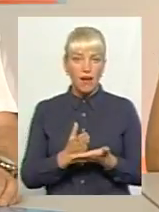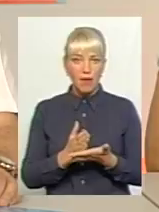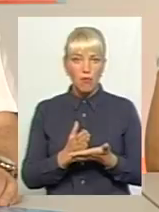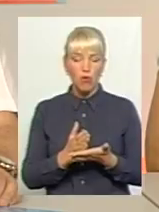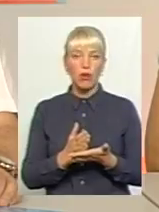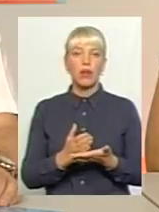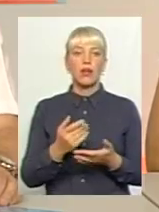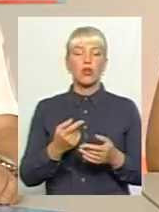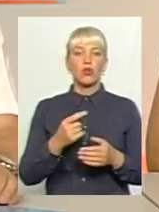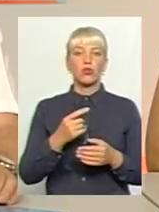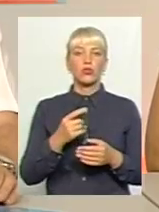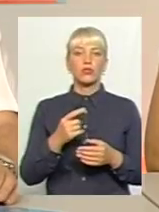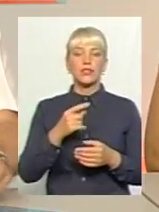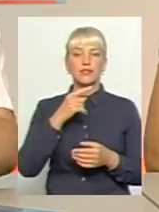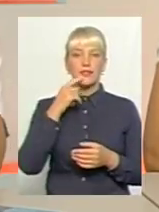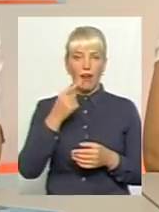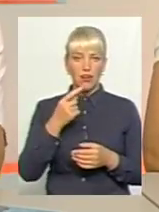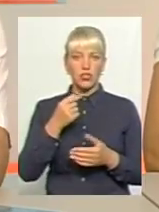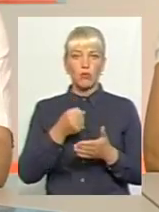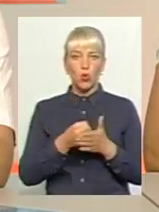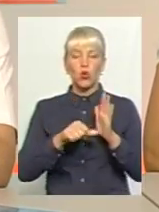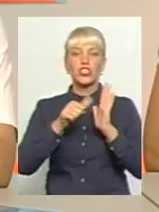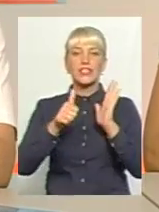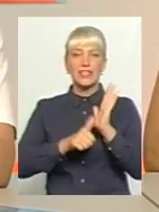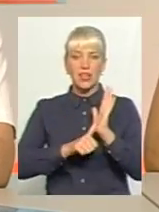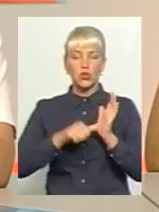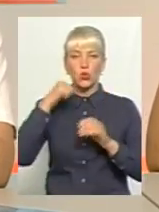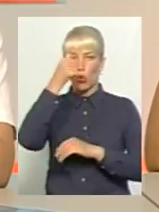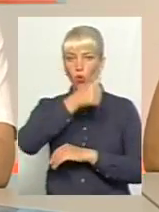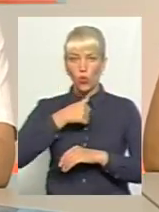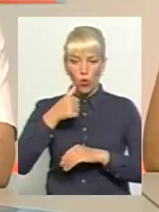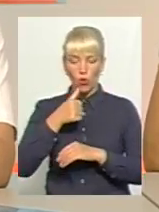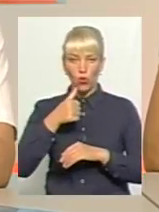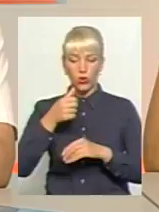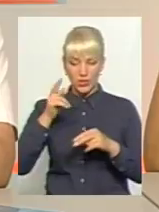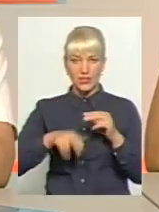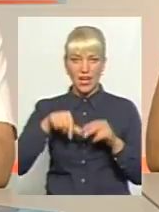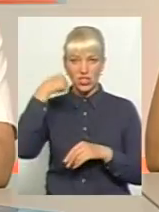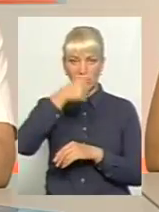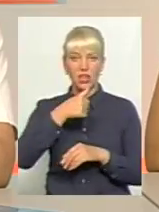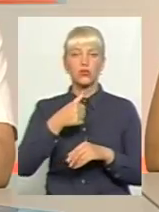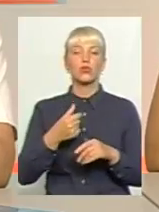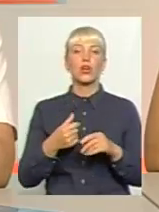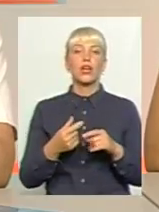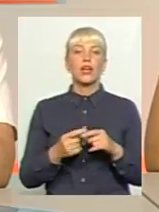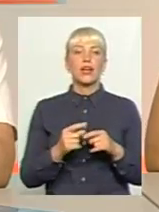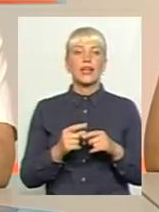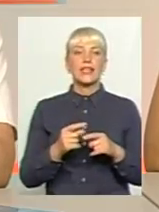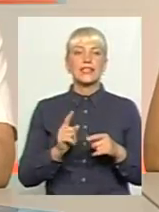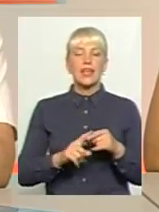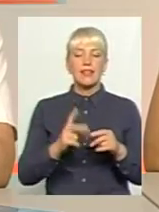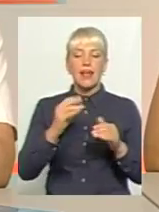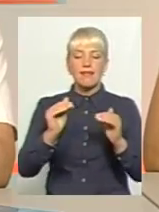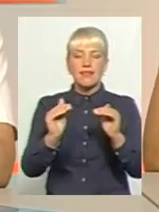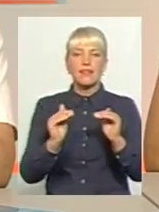скажімо, до кінця 2016 року, гемодіаліз проводився на низькопоточних фільтрах,